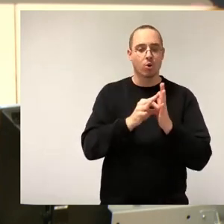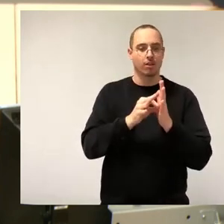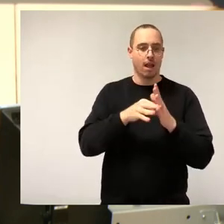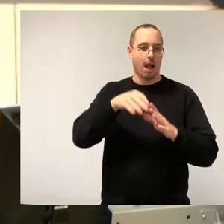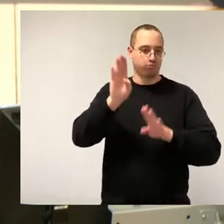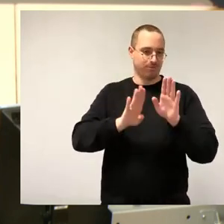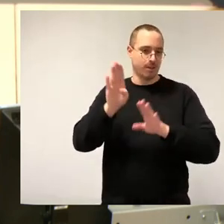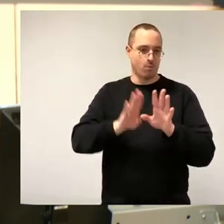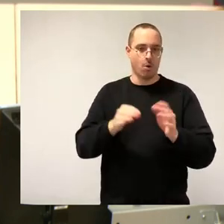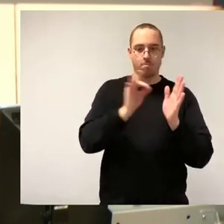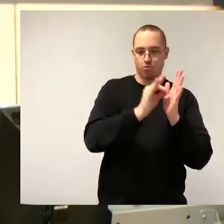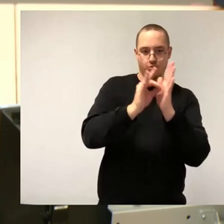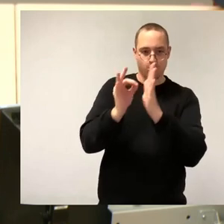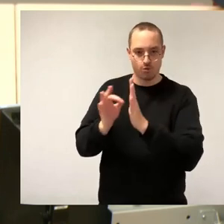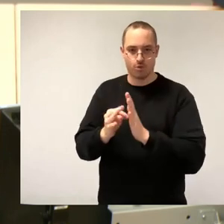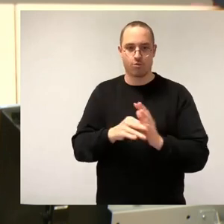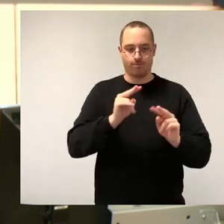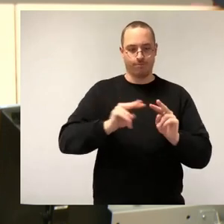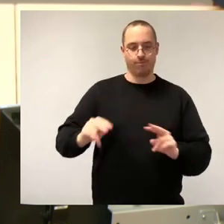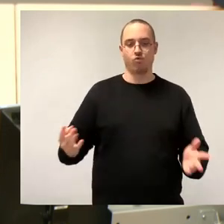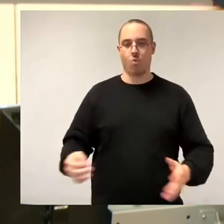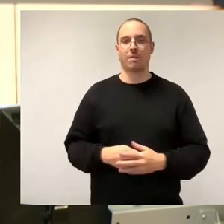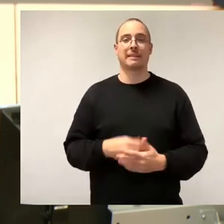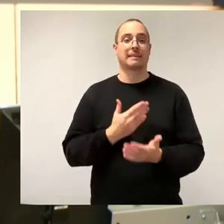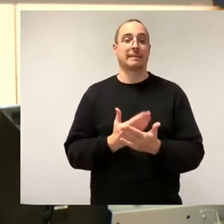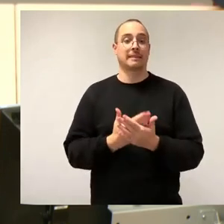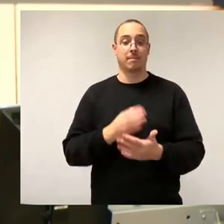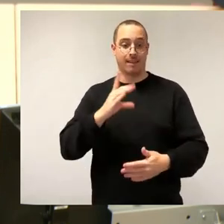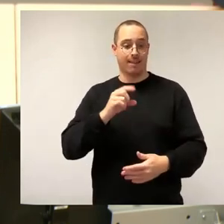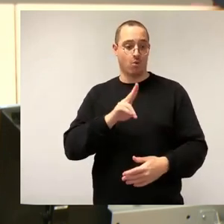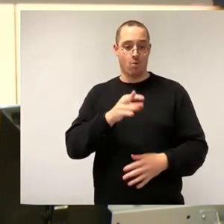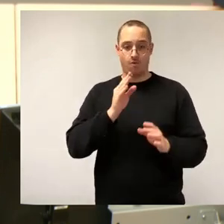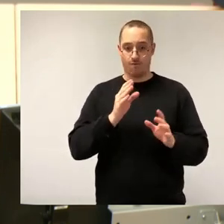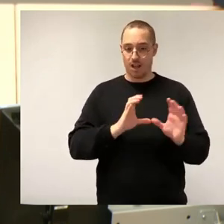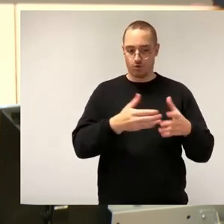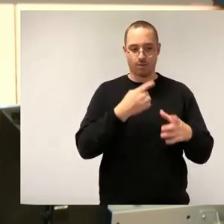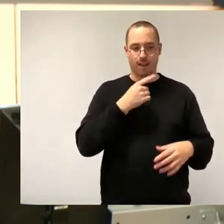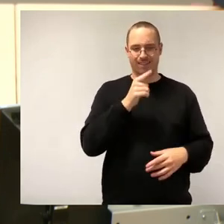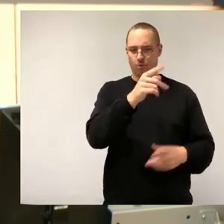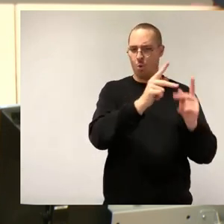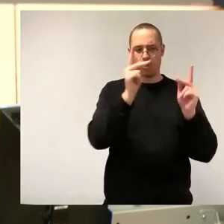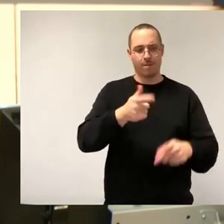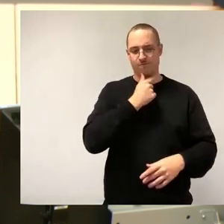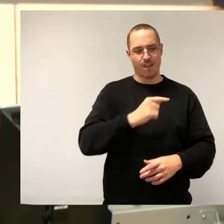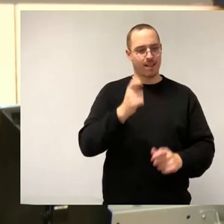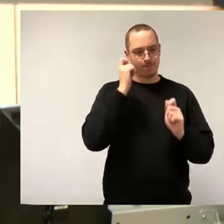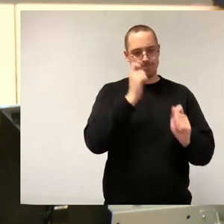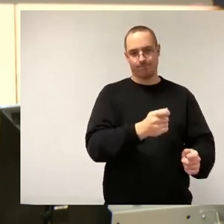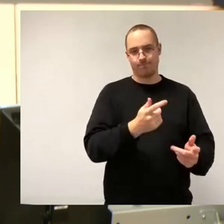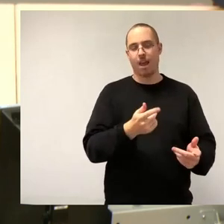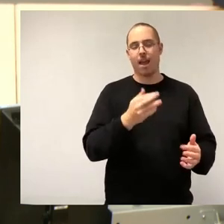diesem Konzept, was erstellt werden soll, nicht zustimmen, weil wir einfach der Meinung sind, wir können jetzt nicht im Amt für